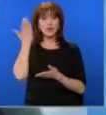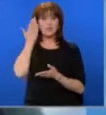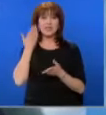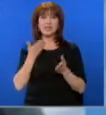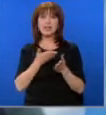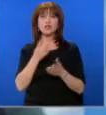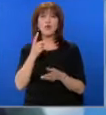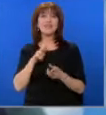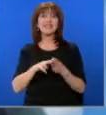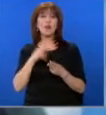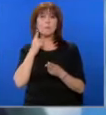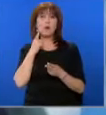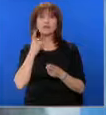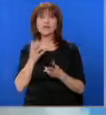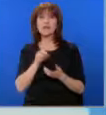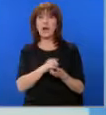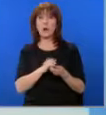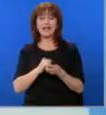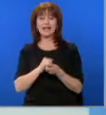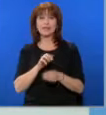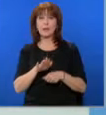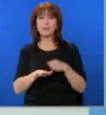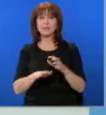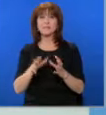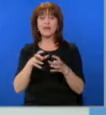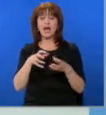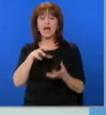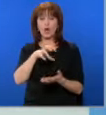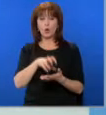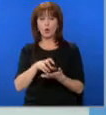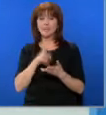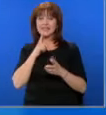Васил Бошков за организирана престъпна група за убийства, изнасилване и принуда.